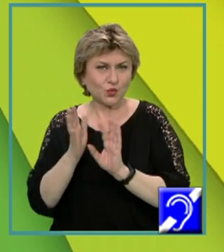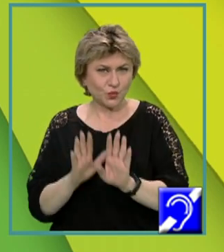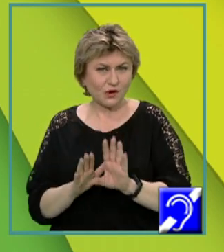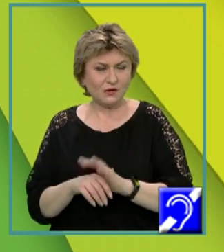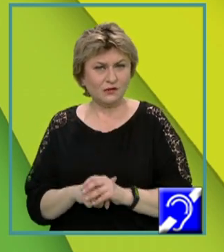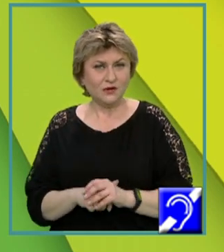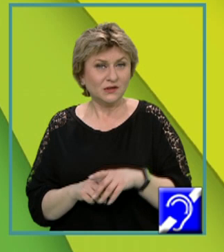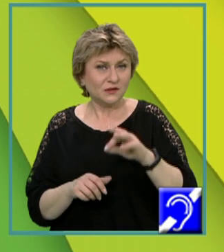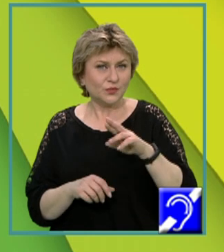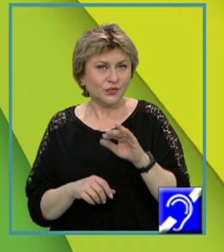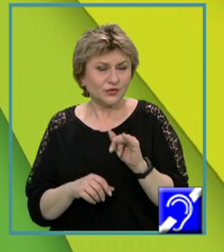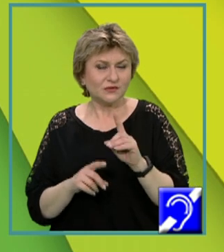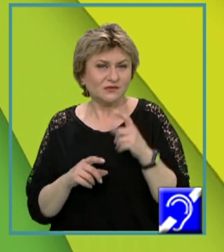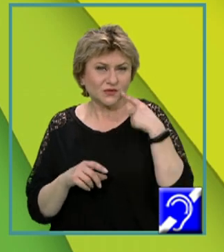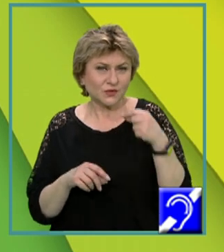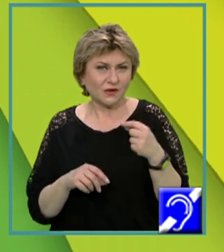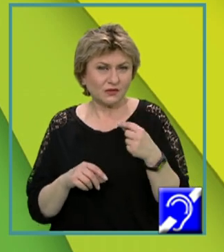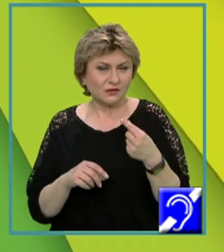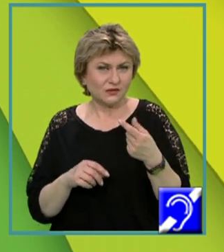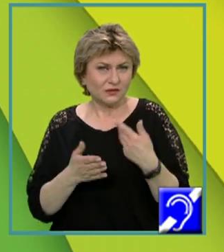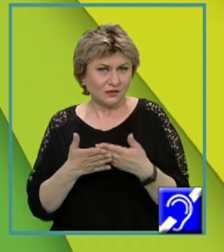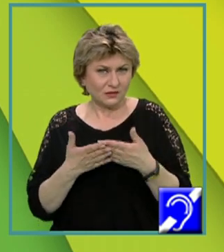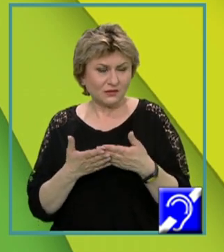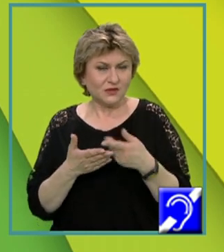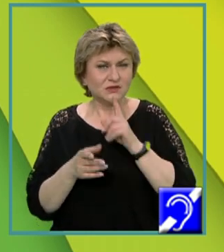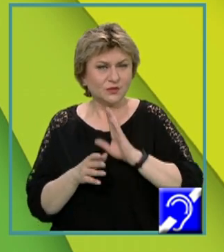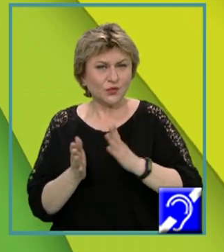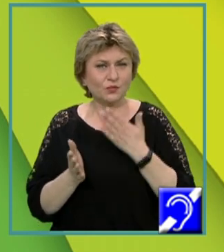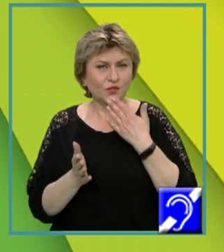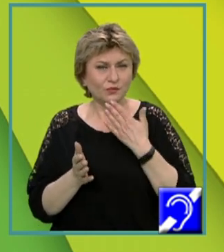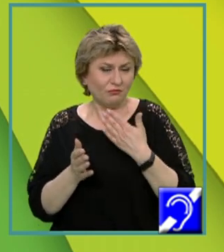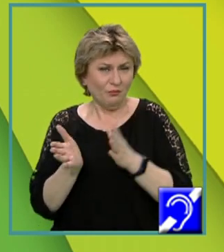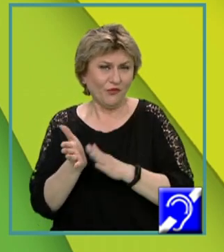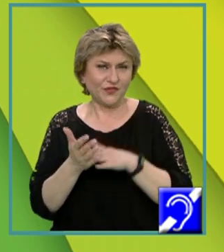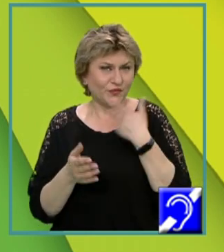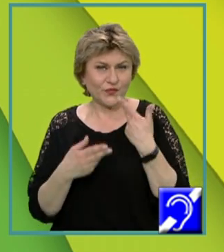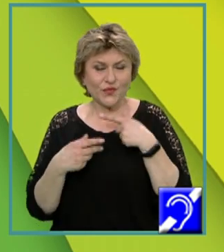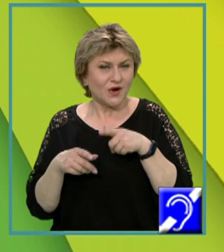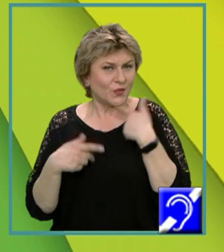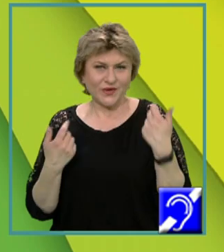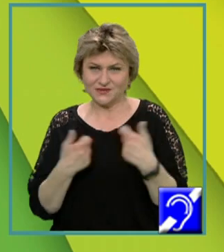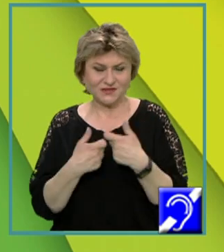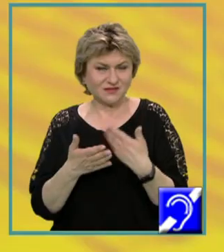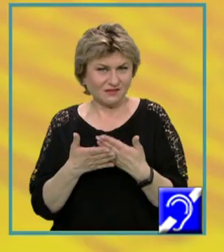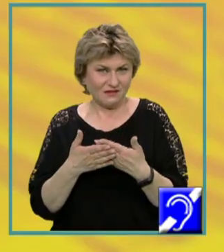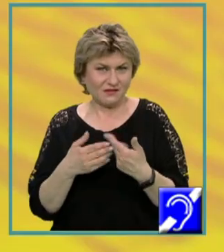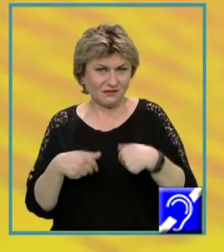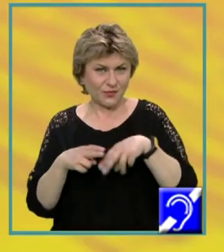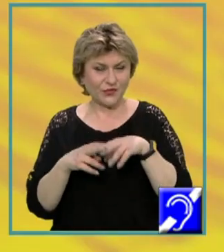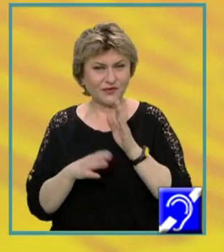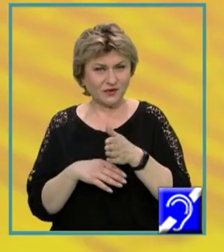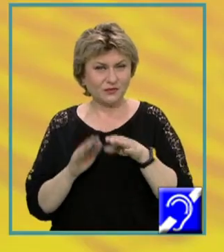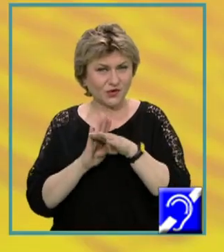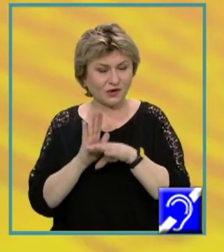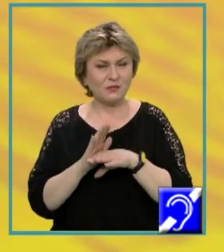tipul rezultatului returnat dipsește pentru simplu motiv că nu există un astfel de rezultat returnat direct. Un